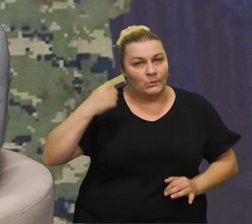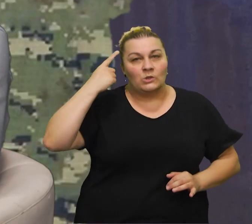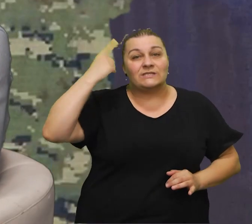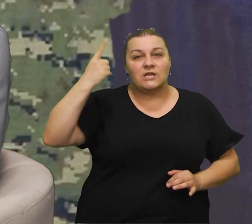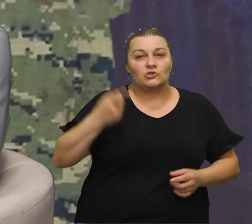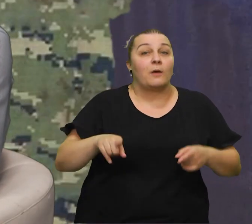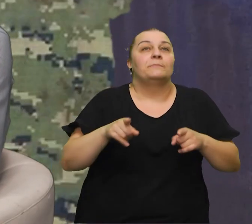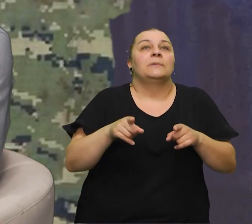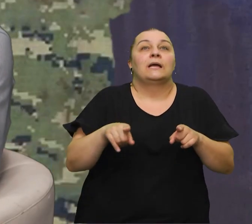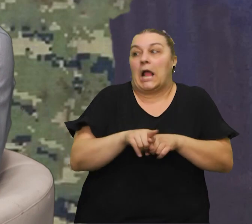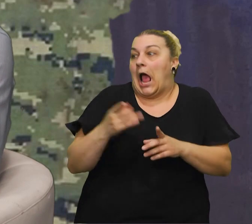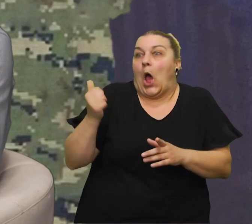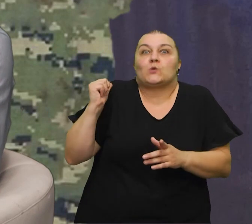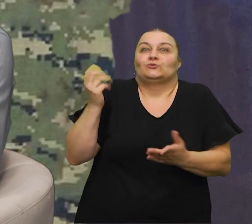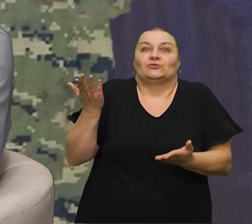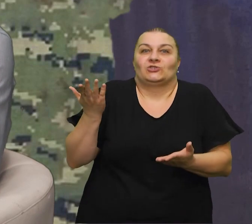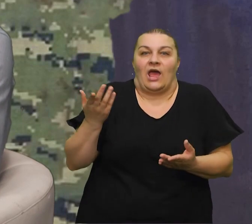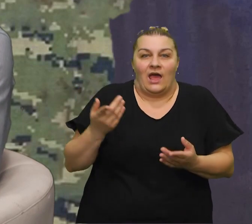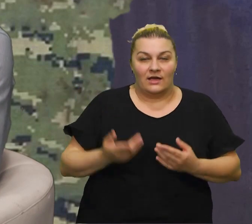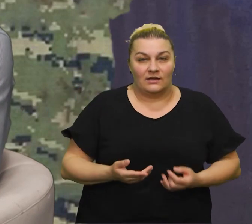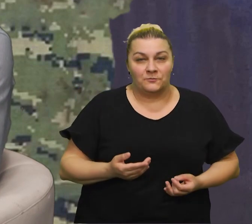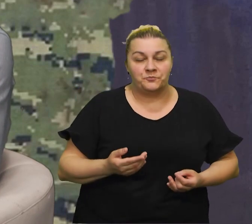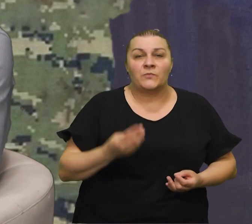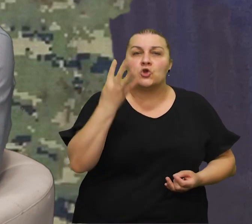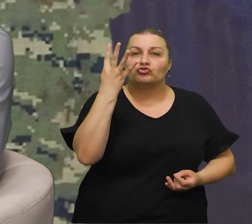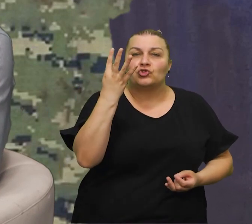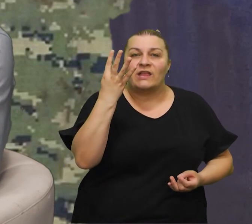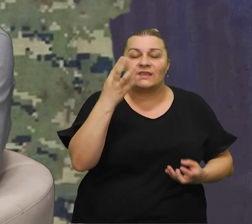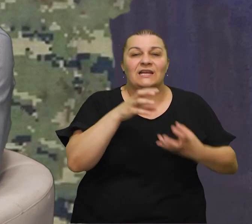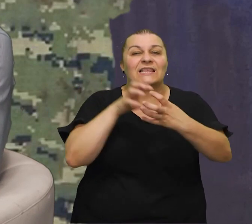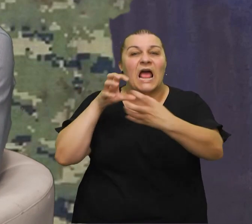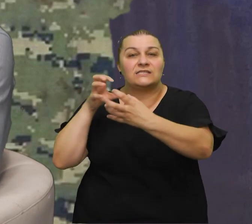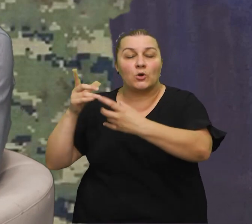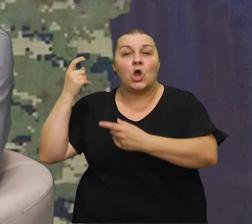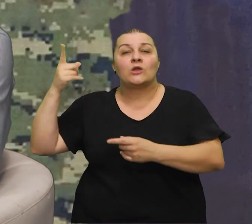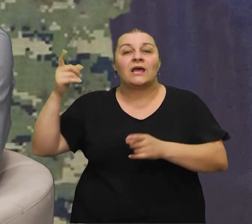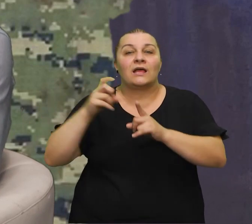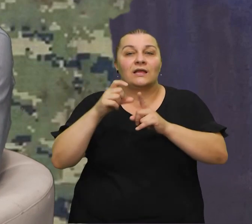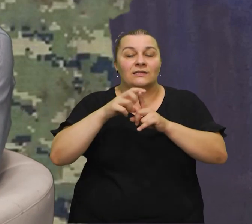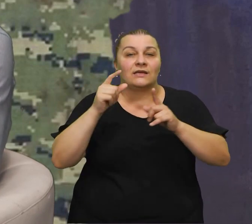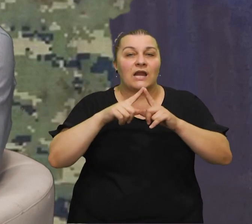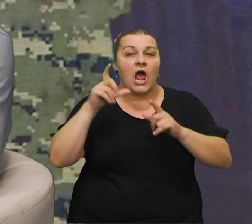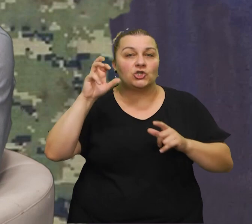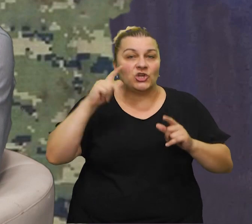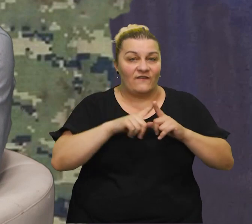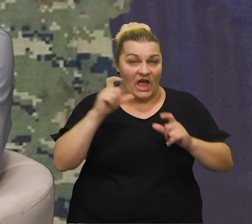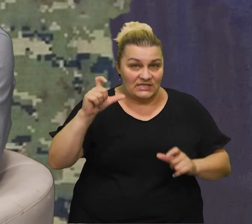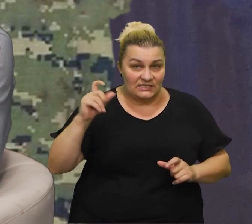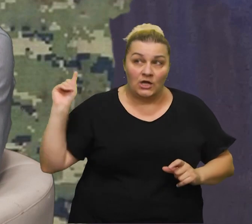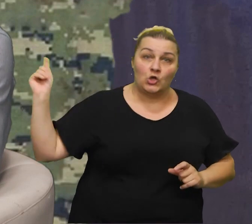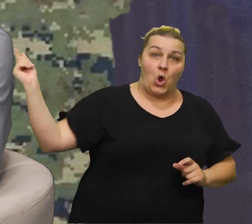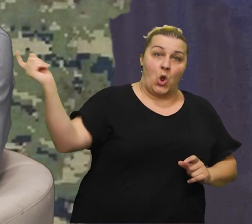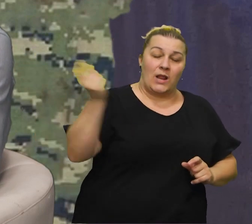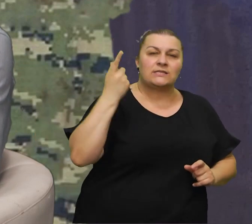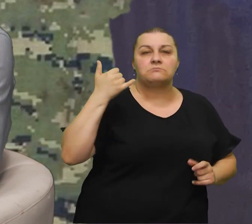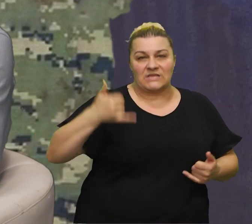je bilo i juče, jer dolazi informacija da, mislim, četiri transportera iz Dračevca idu ulicom sadašnjeg